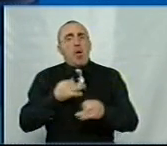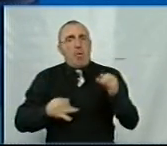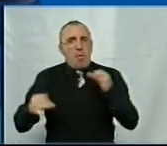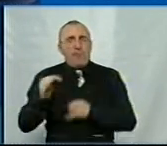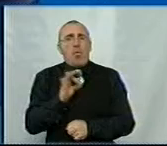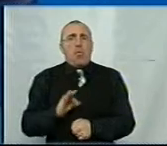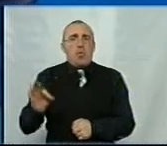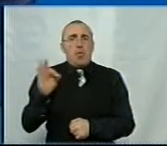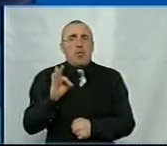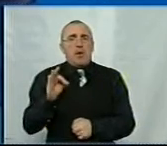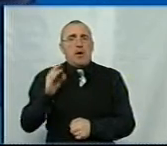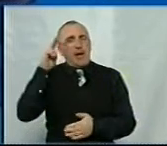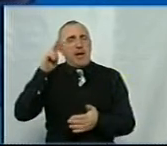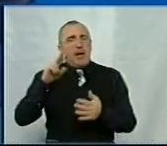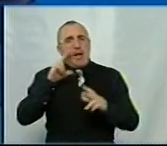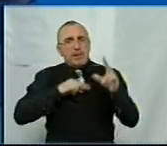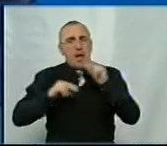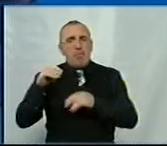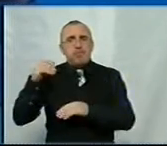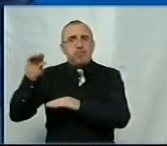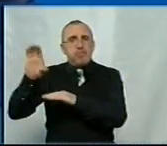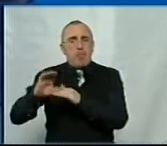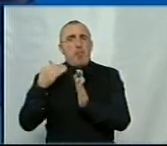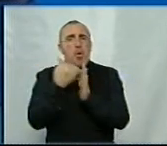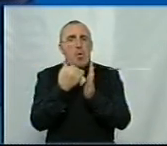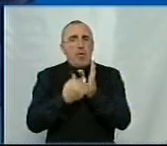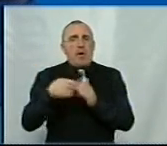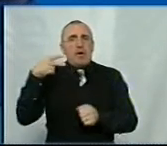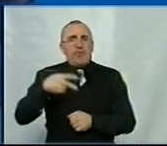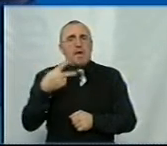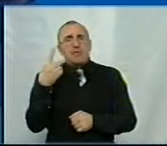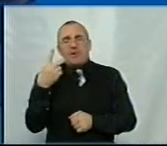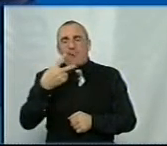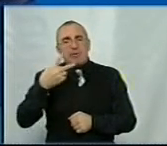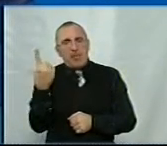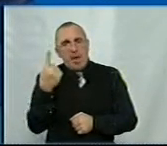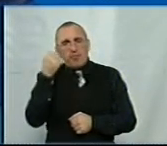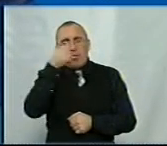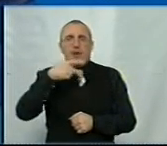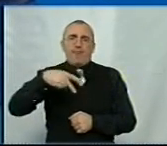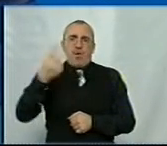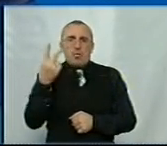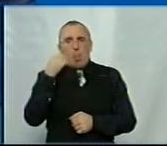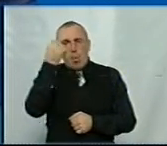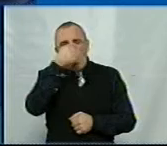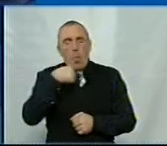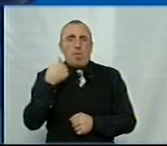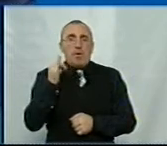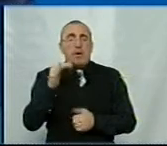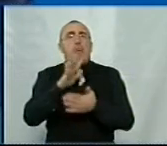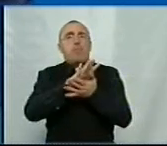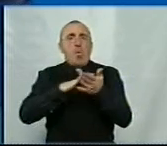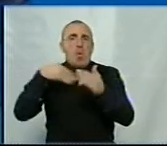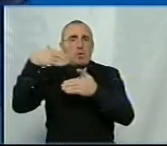наміри бюджетні, програми 2021-го року, 2022-го року і в